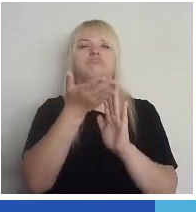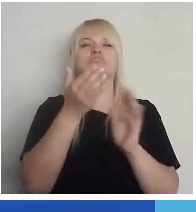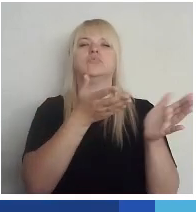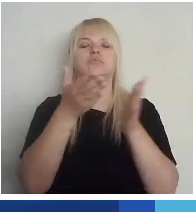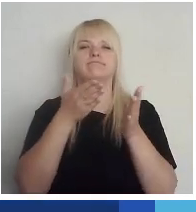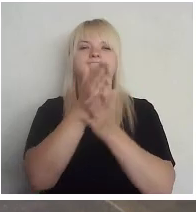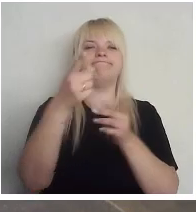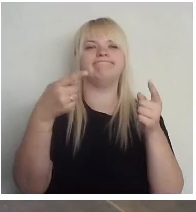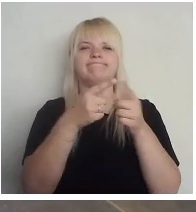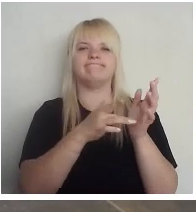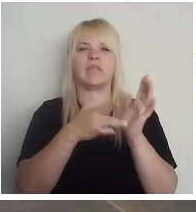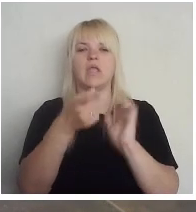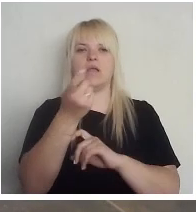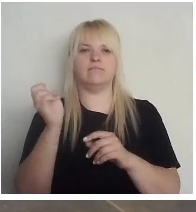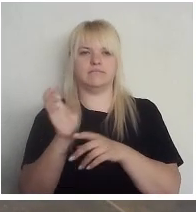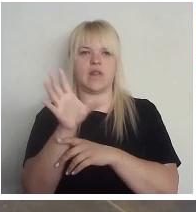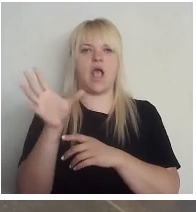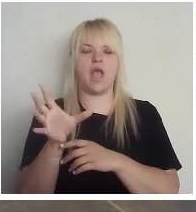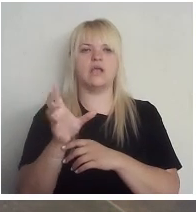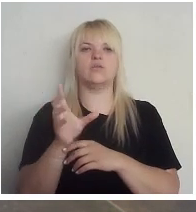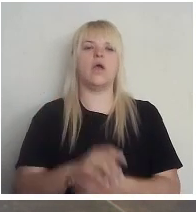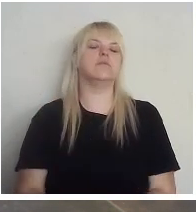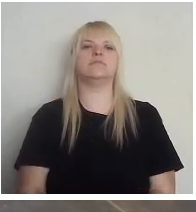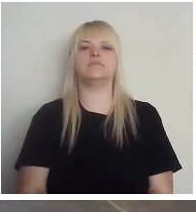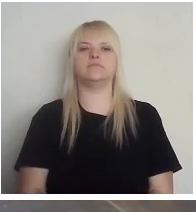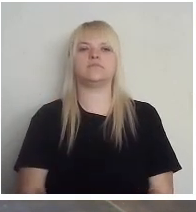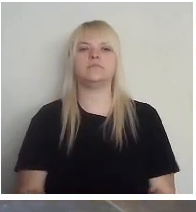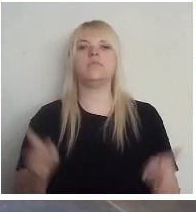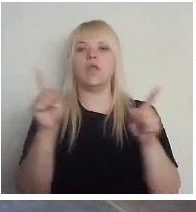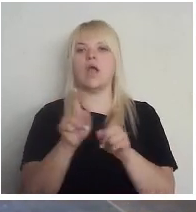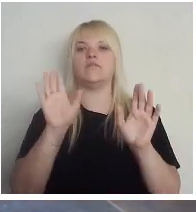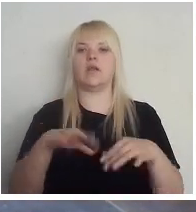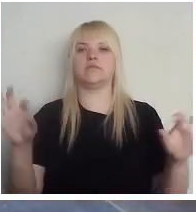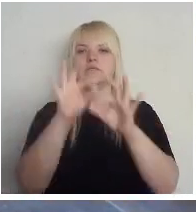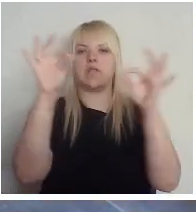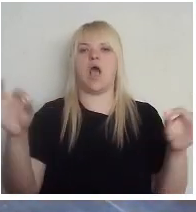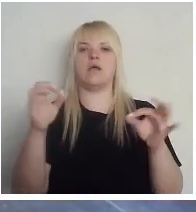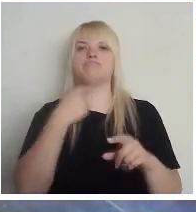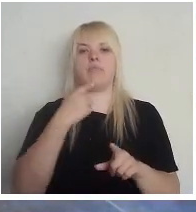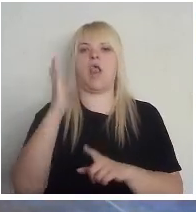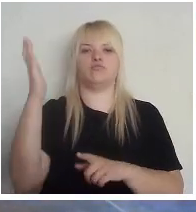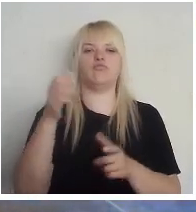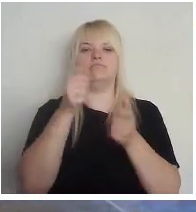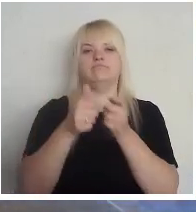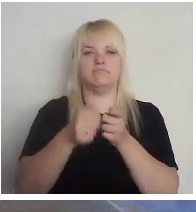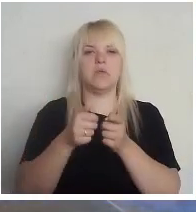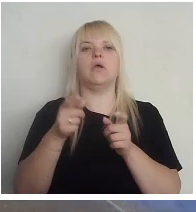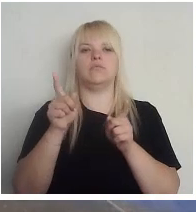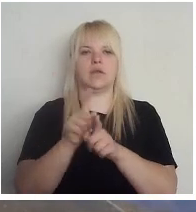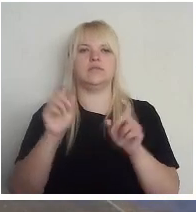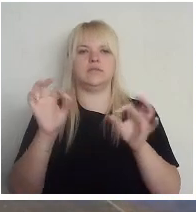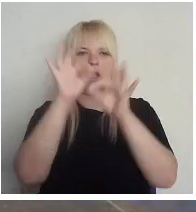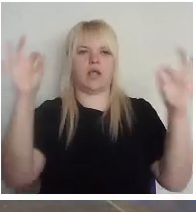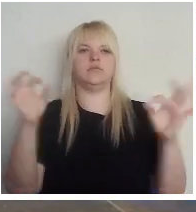atvēršu to slaidāju, un mēs tagad varam arī jau sākt balsot, un sāksim par šo te runāt. Piedošana es tagad